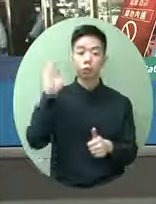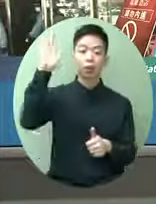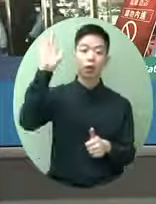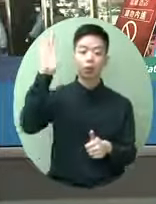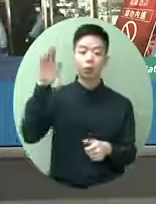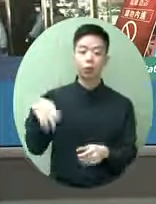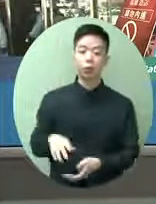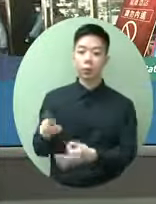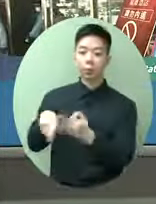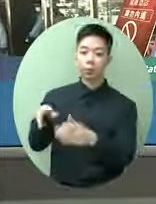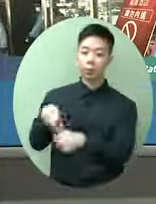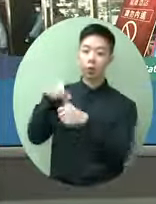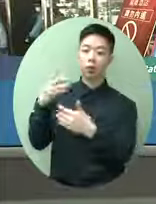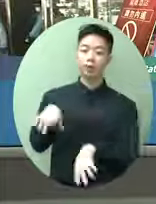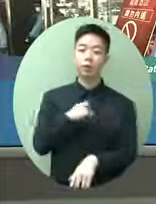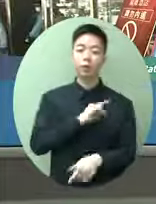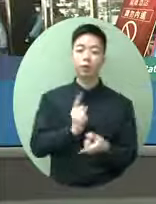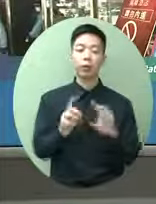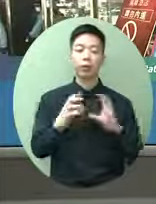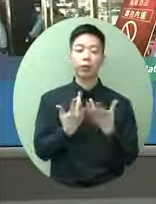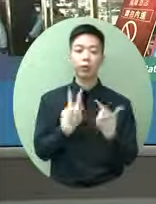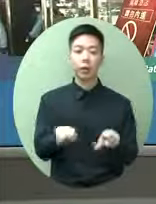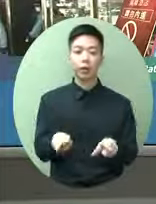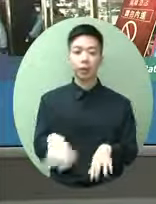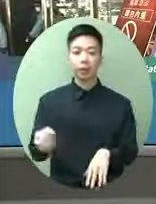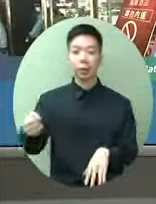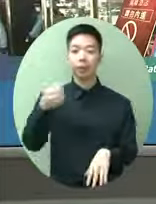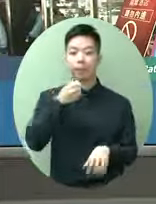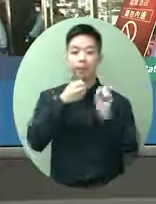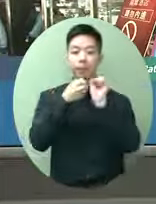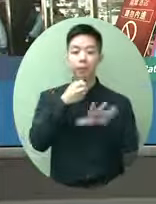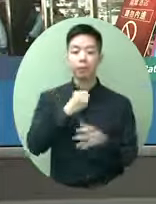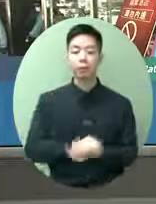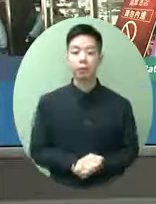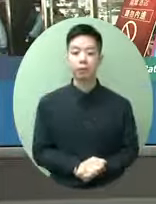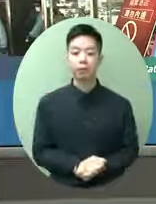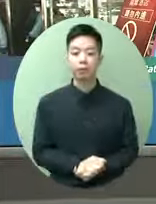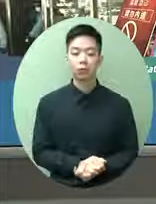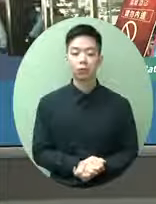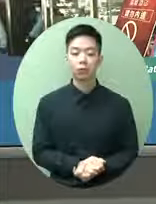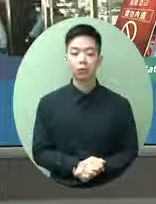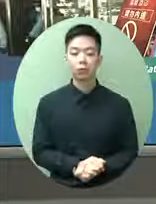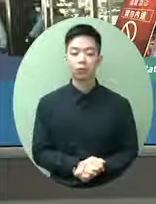先介紹傳媒機構然後用我們給你的麥克發文前排白色衣服 各位記者